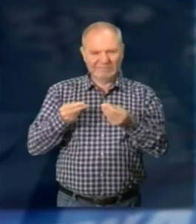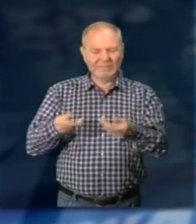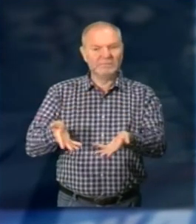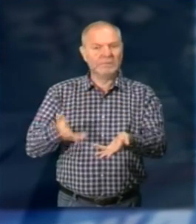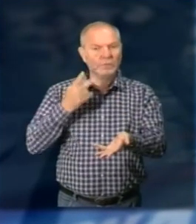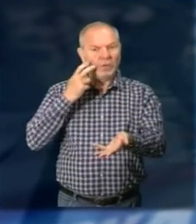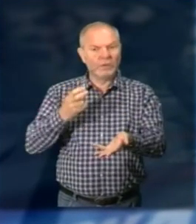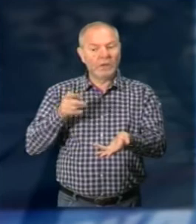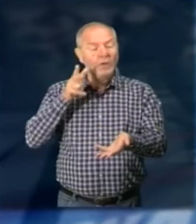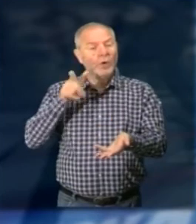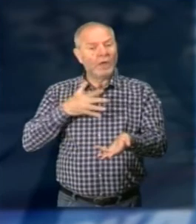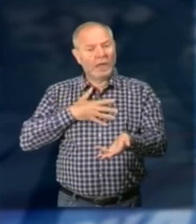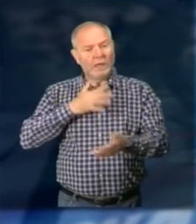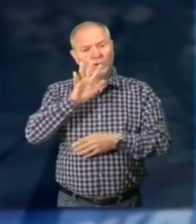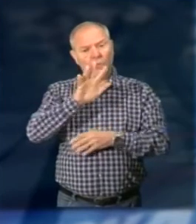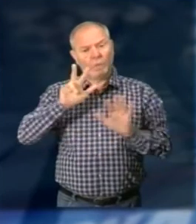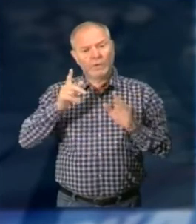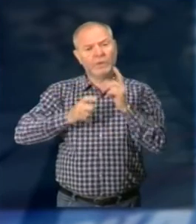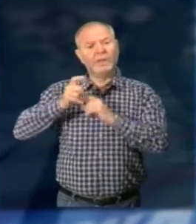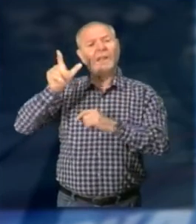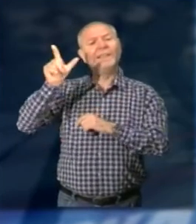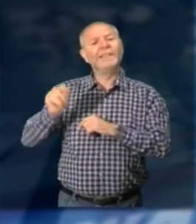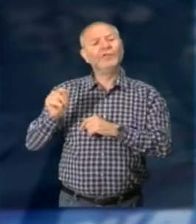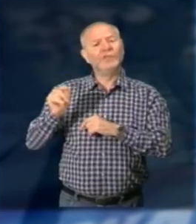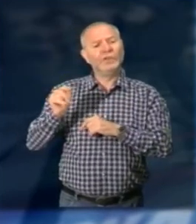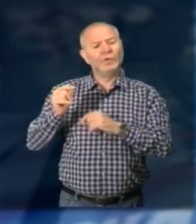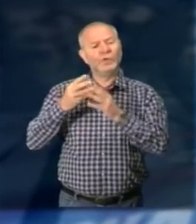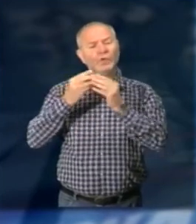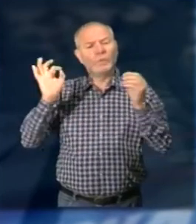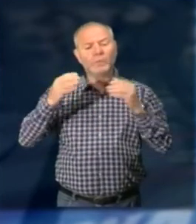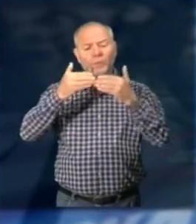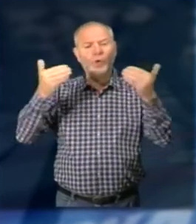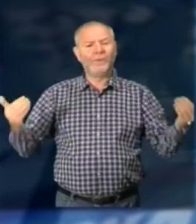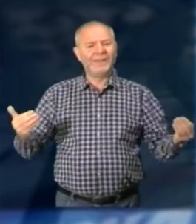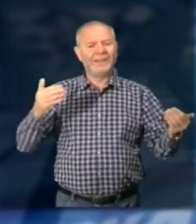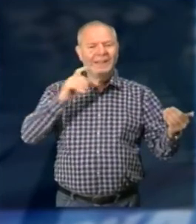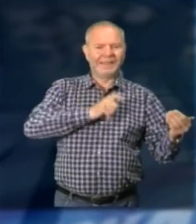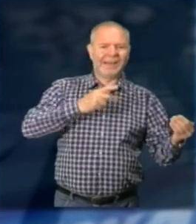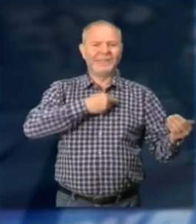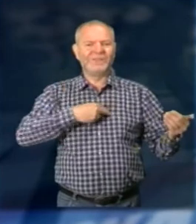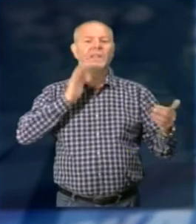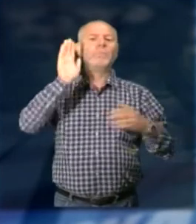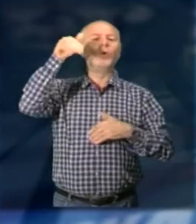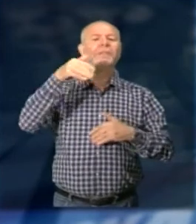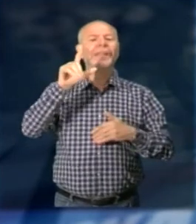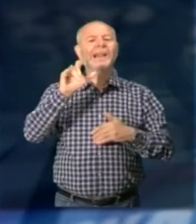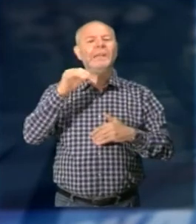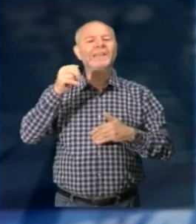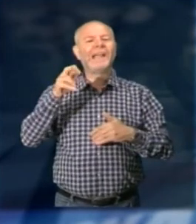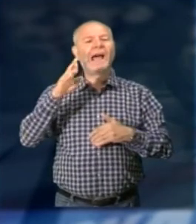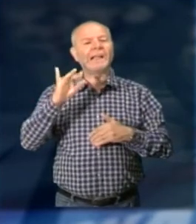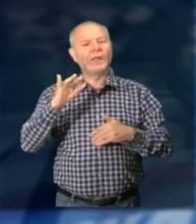donna 58 anni, ticinese Scomparsa sul monte Limidario Al confine tra l'Italia e la Svizzera Lo scorso 24 giugno